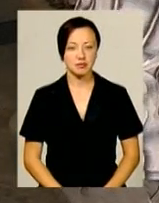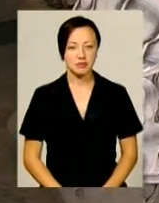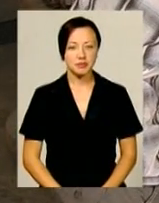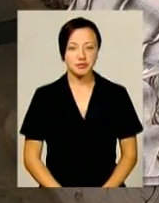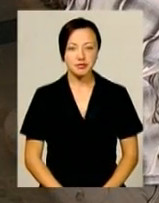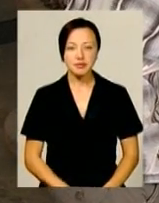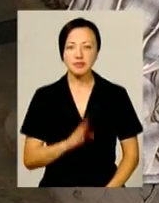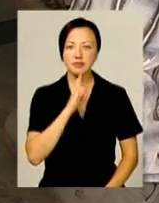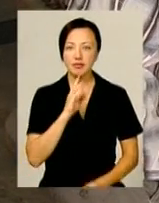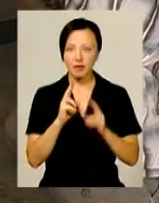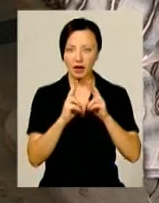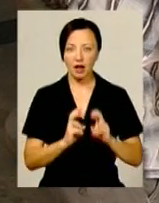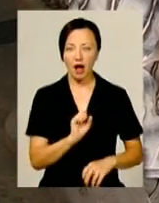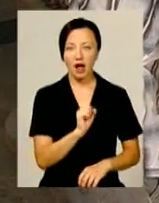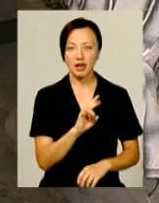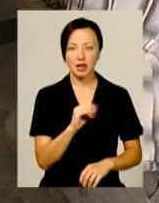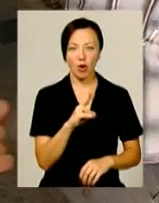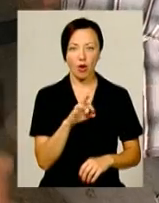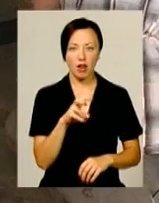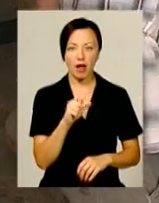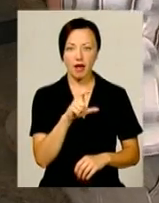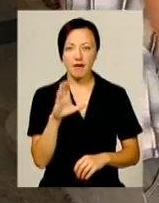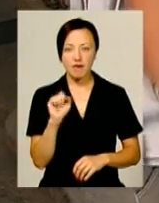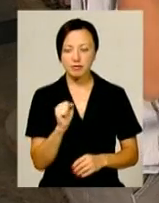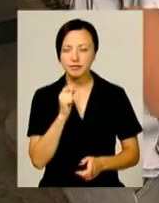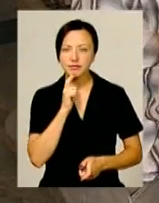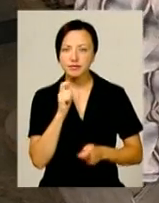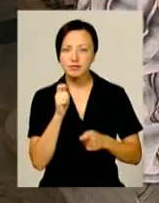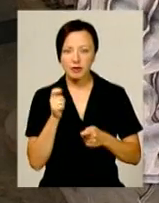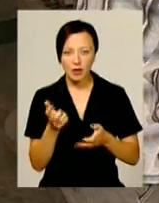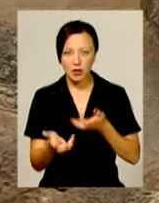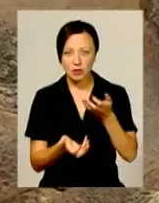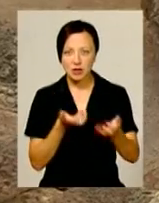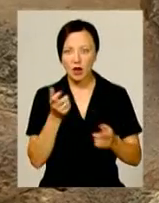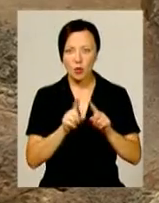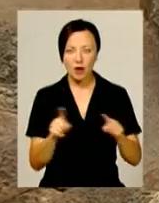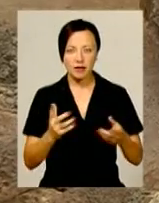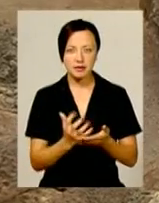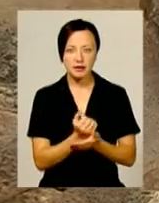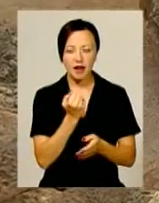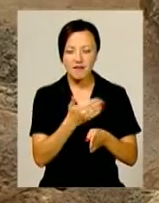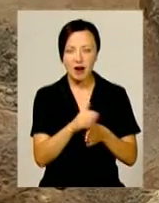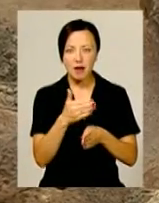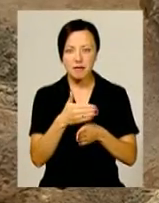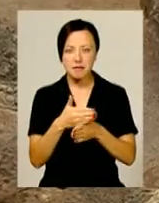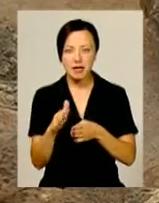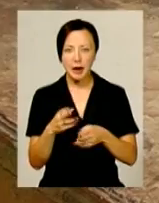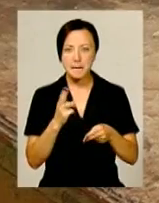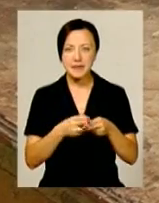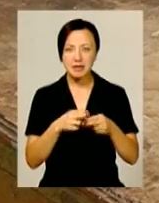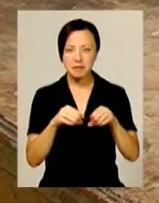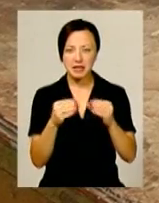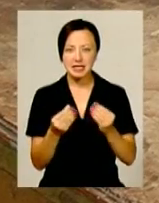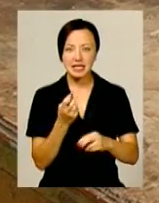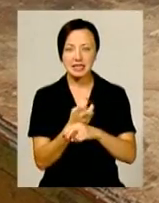Дослідниця Анна Ніколаєва обережно дістає унікальні знахідки часів Трипіля – фрагменти тігелів, мідних пластин та